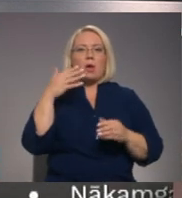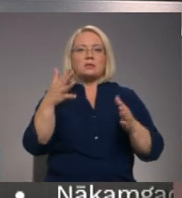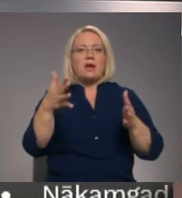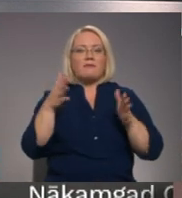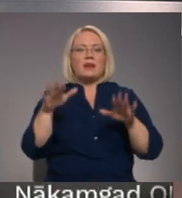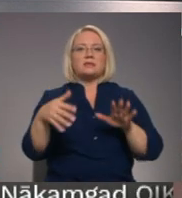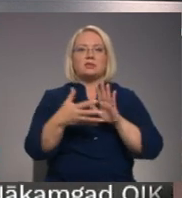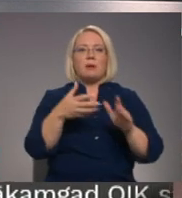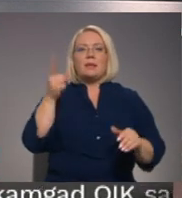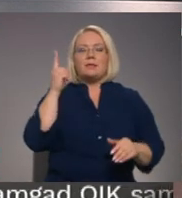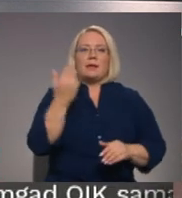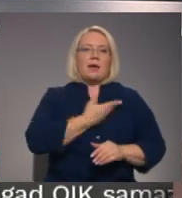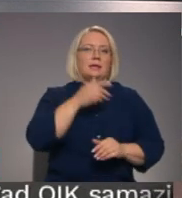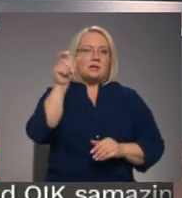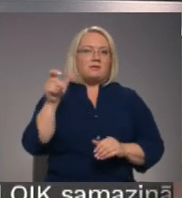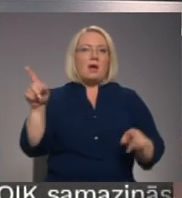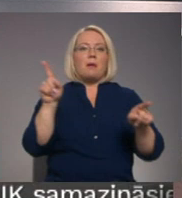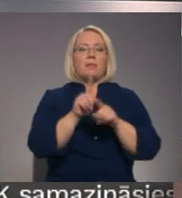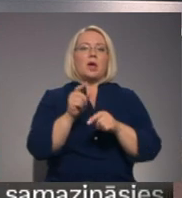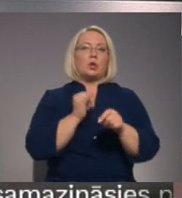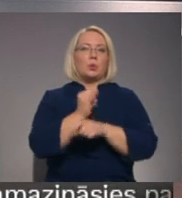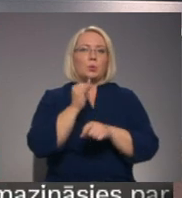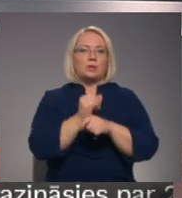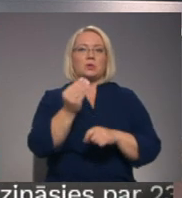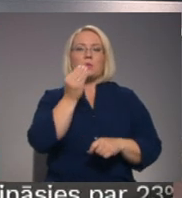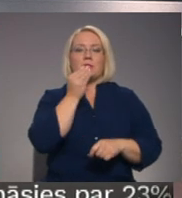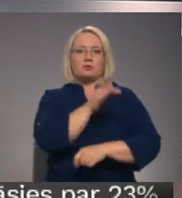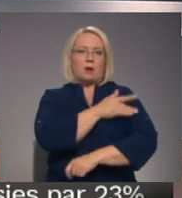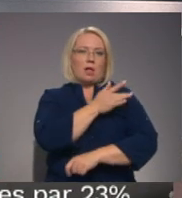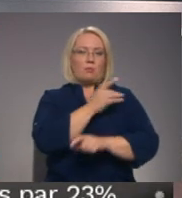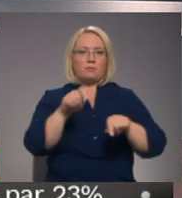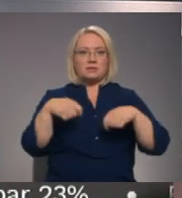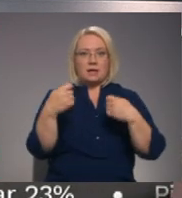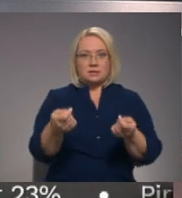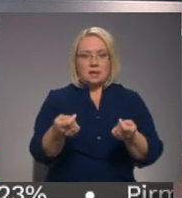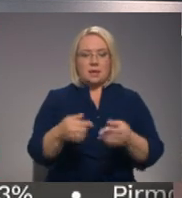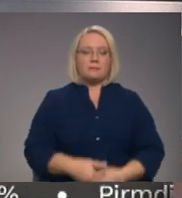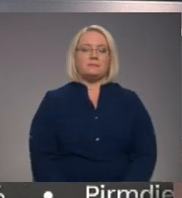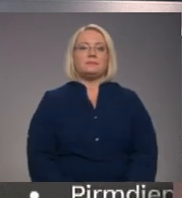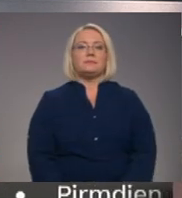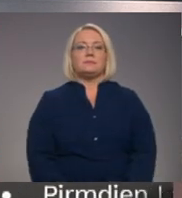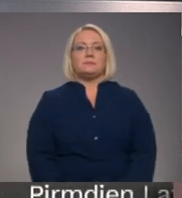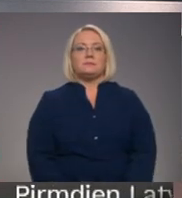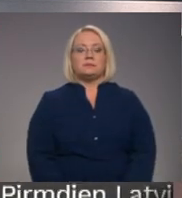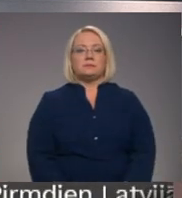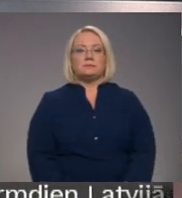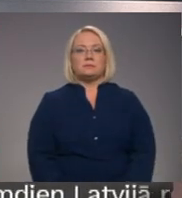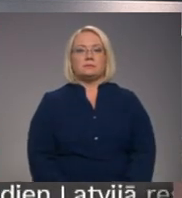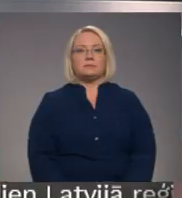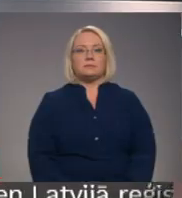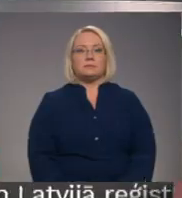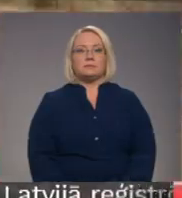tagad varēs izmantot ne tikai iedzīvotāju, bet arī turistu un ēdināšanas pakalpojumu sniedzēju. Vairākas Zemgales televīzijas sižitā.